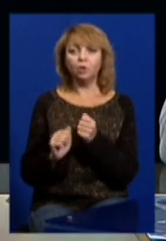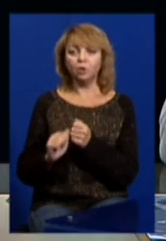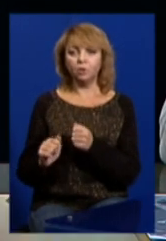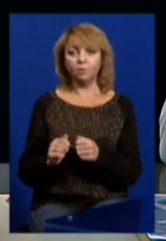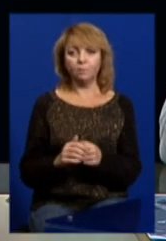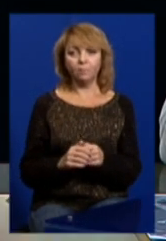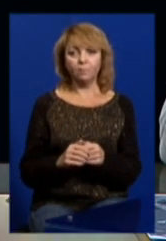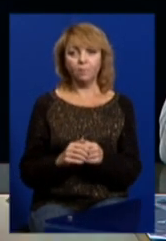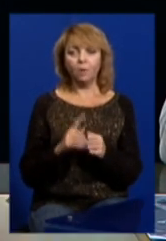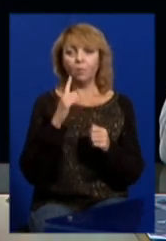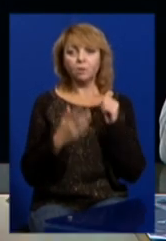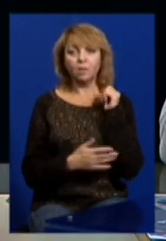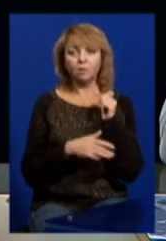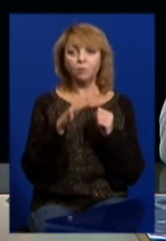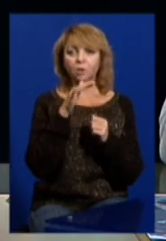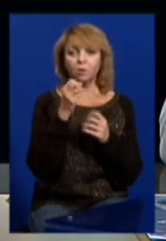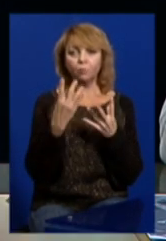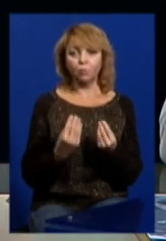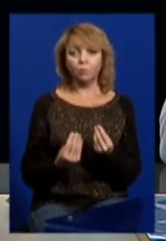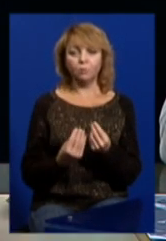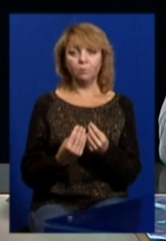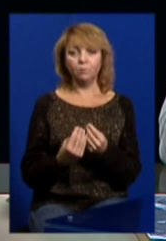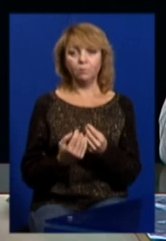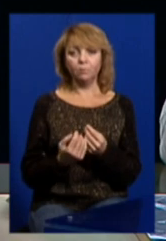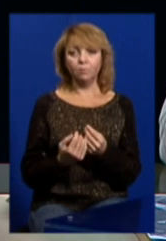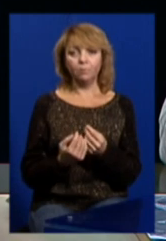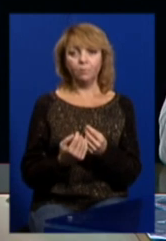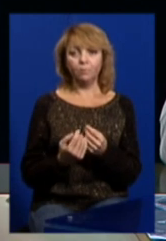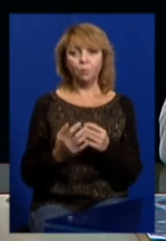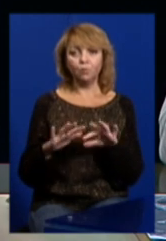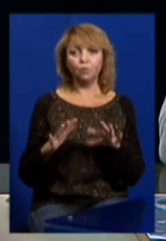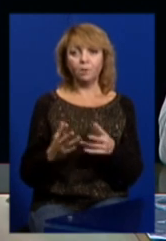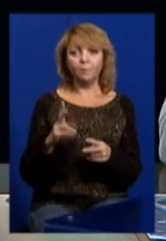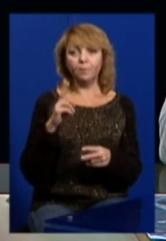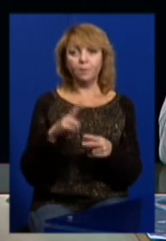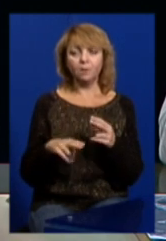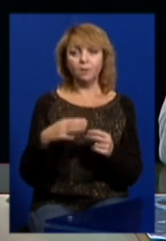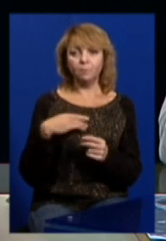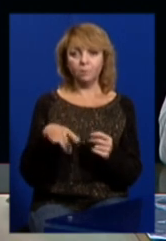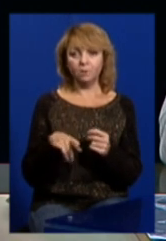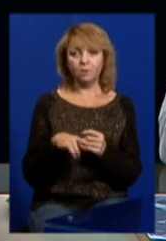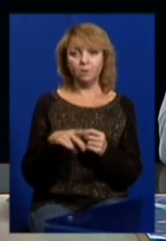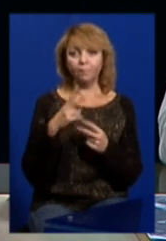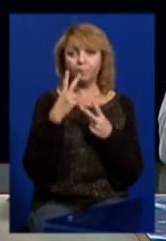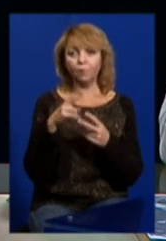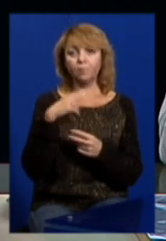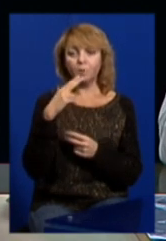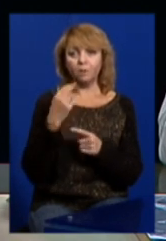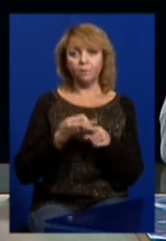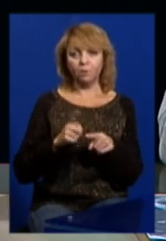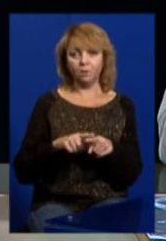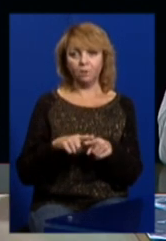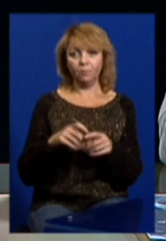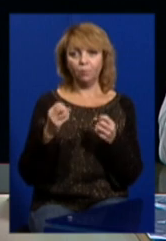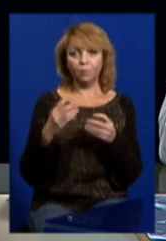останнім часом просто вже перестали ми звертати увагу на